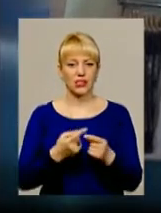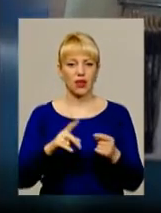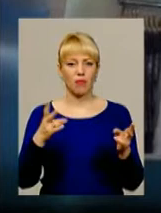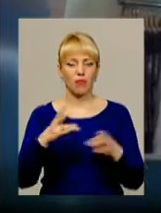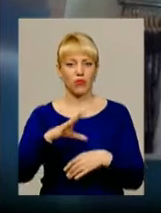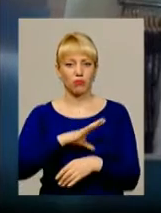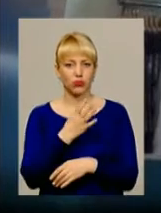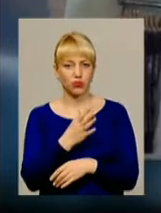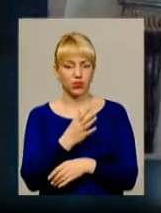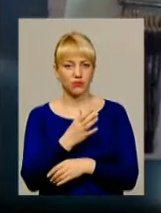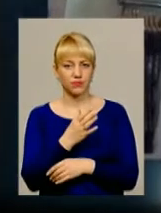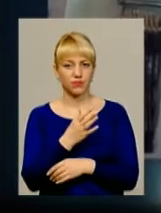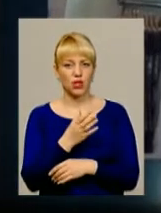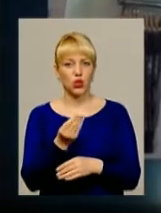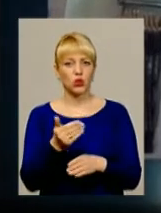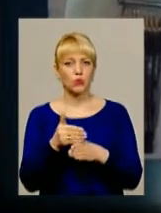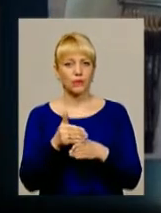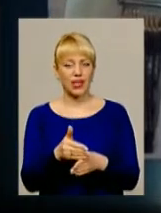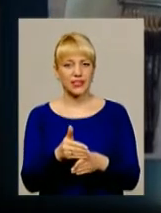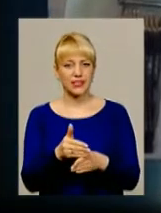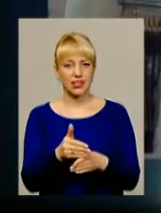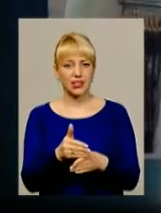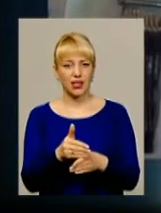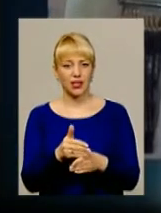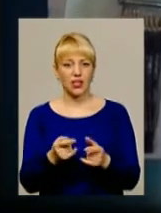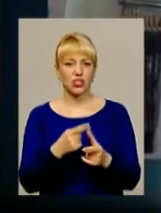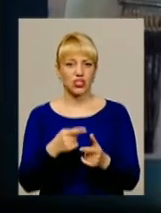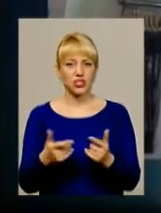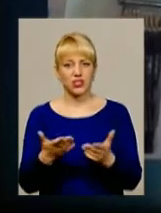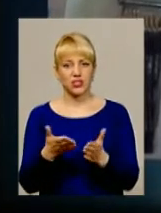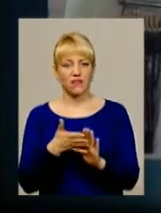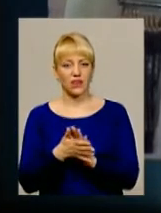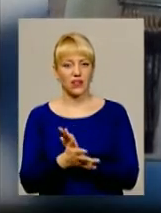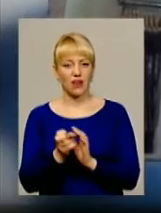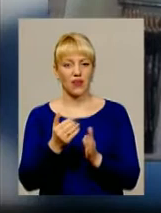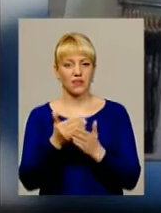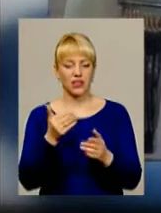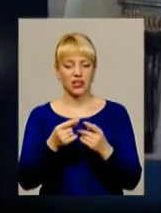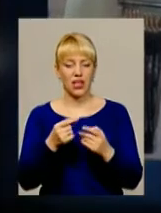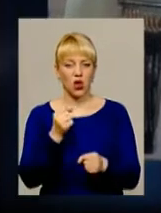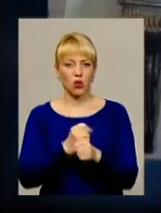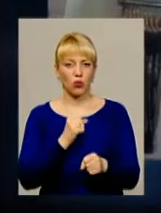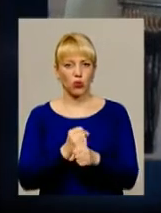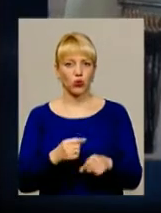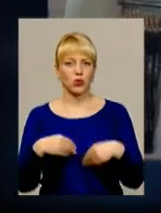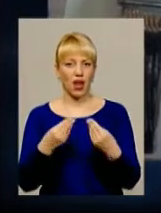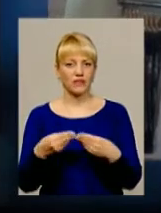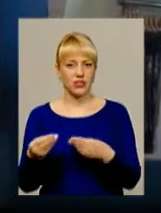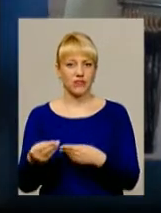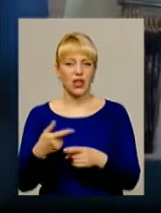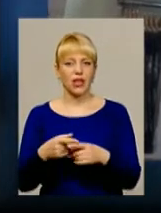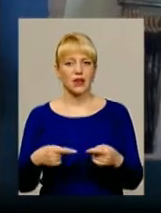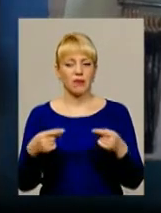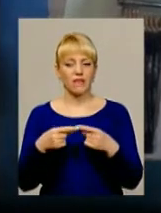якраз субвенція чи певні витрати від галузевер, від роботодавців. Певні